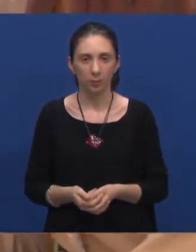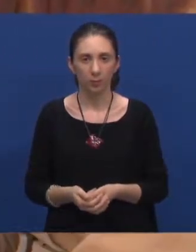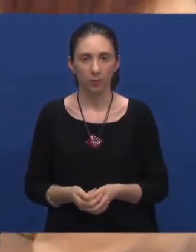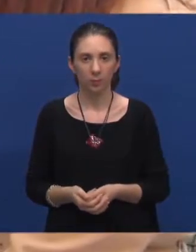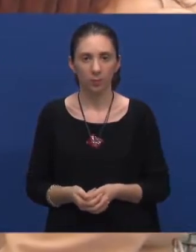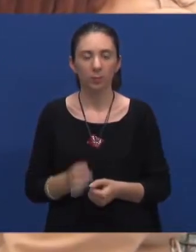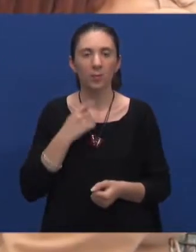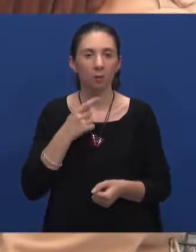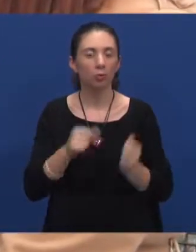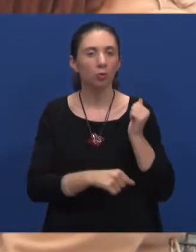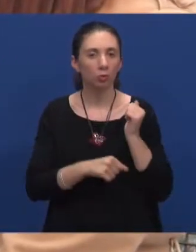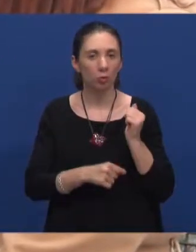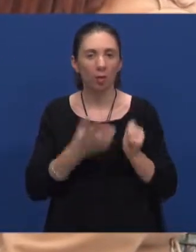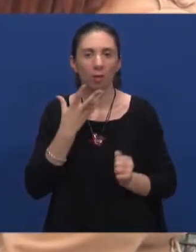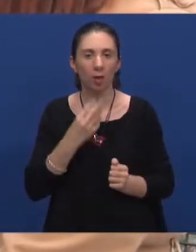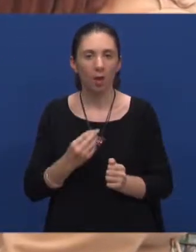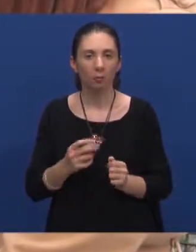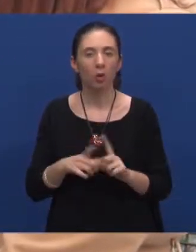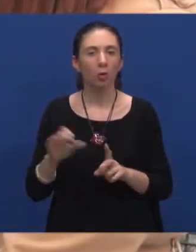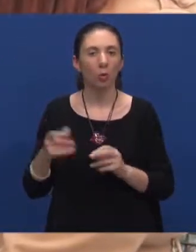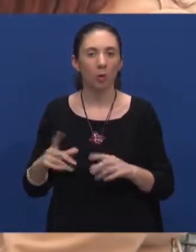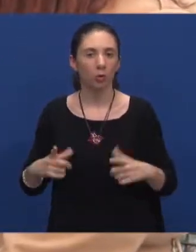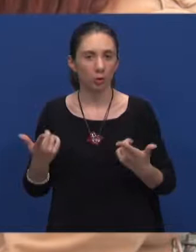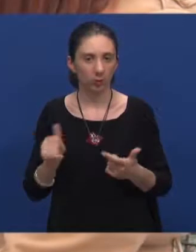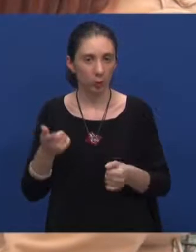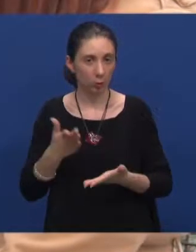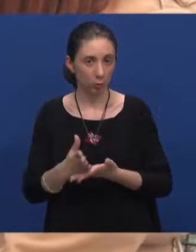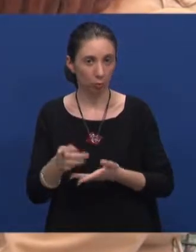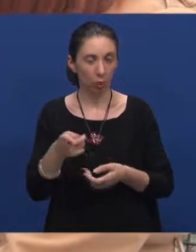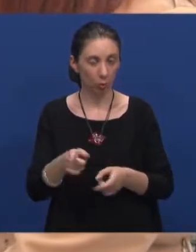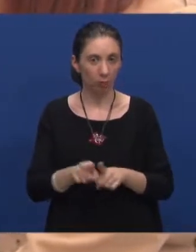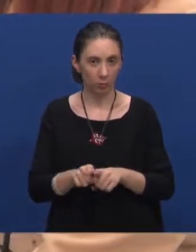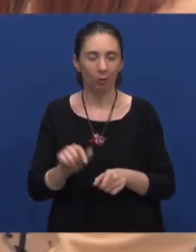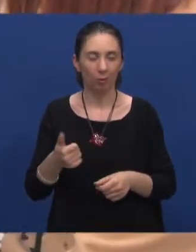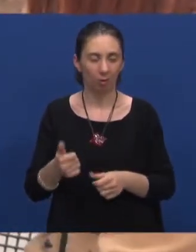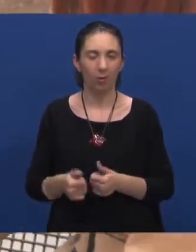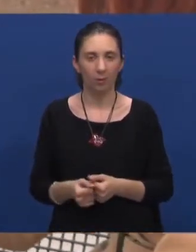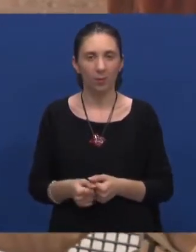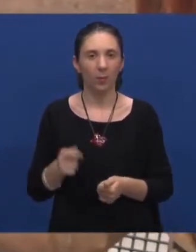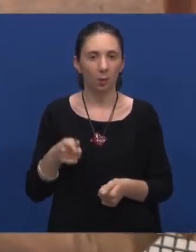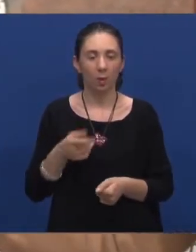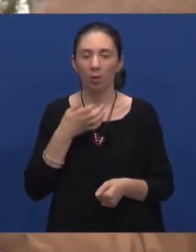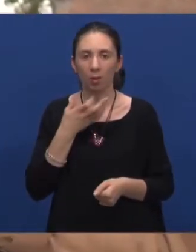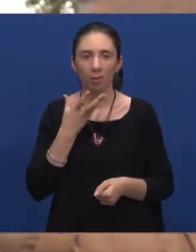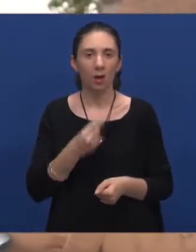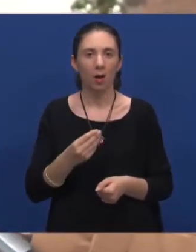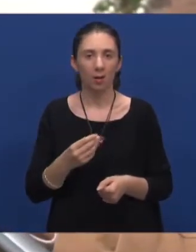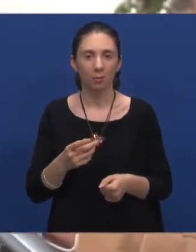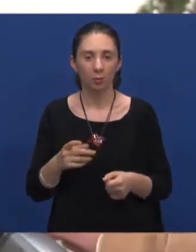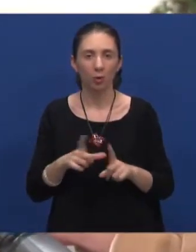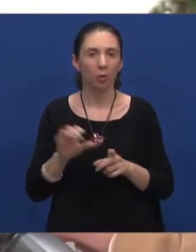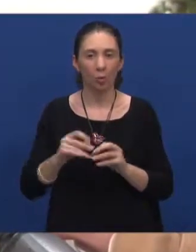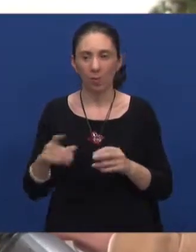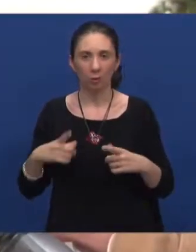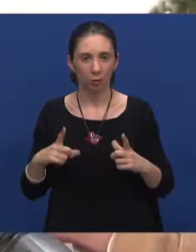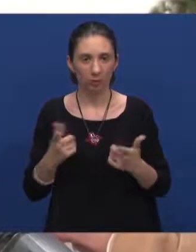Kažu da je studiranje najljepše doba života. Je li to slučaj i kod tebe? Je, je, to je apsolutno najljepša doba života i kod